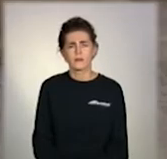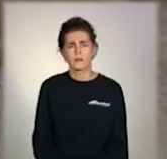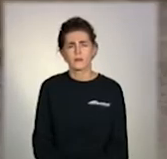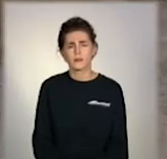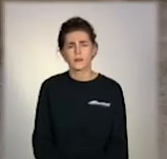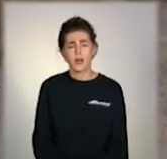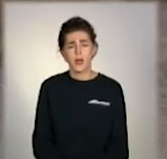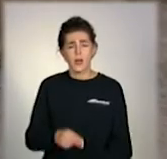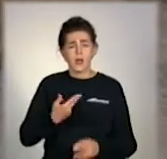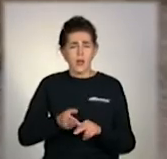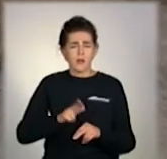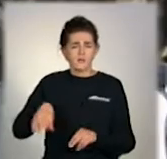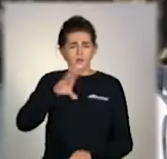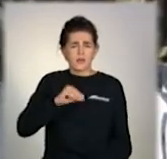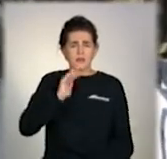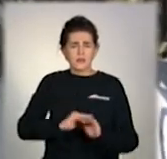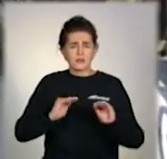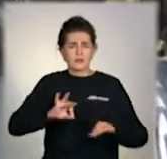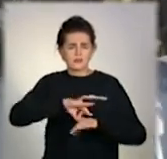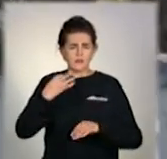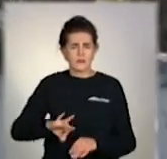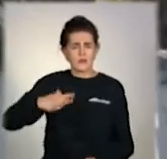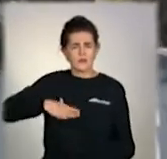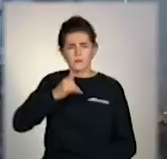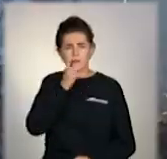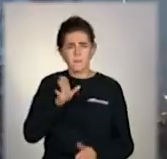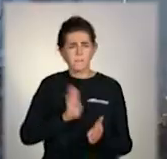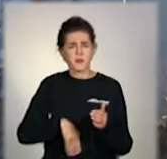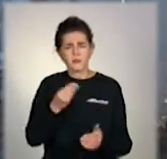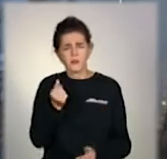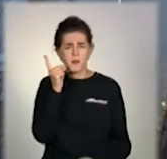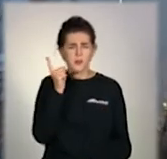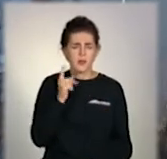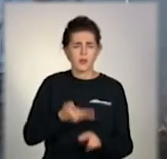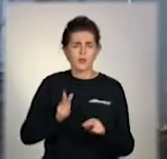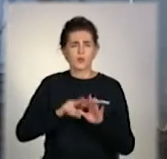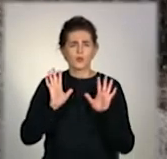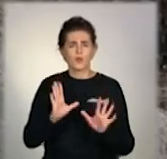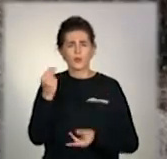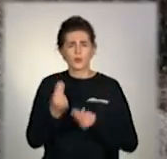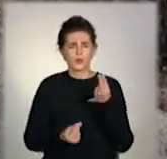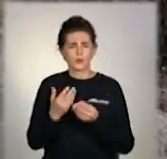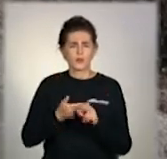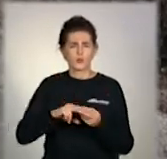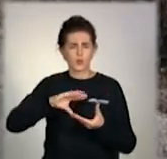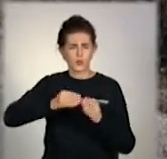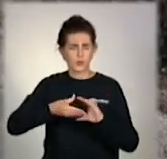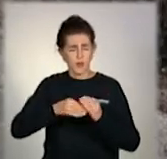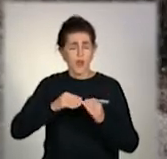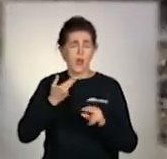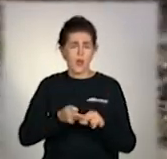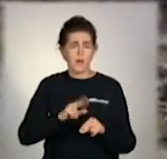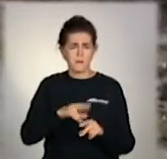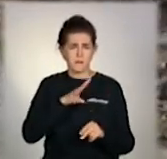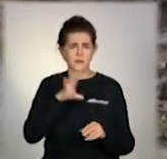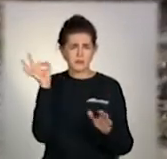Чергових знущань діти не витримали. Утекли без грошей телефону. І з собою взяли лише іграшку «Старий кубик Рубіка». І навіть